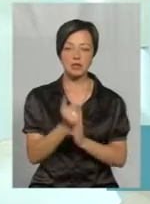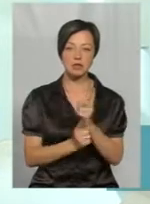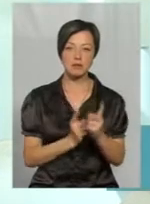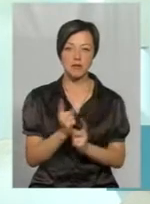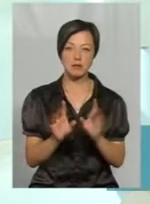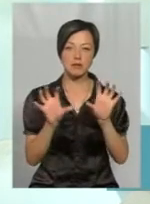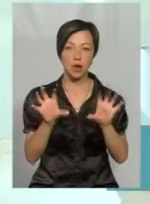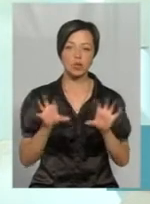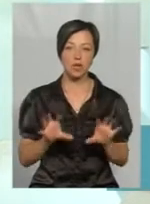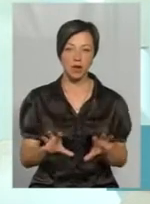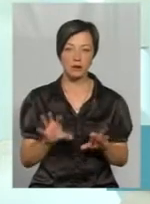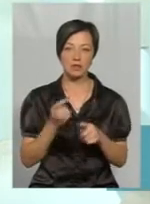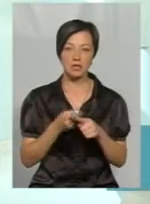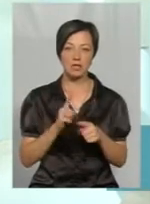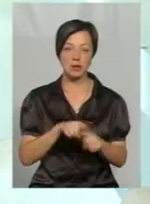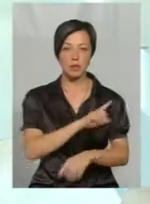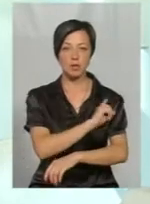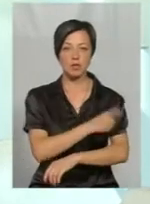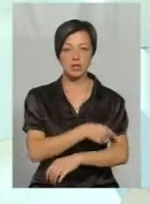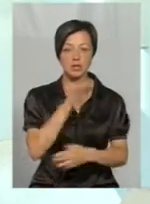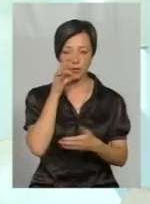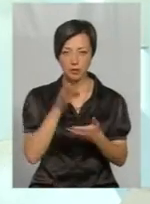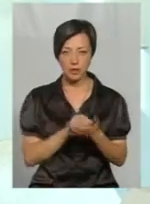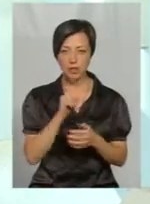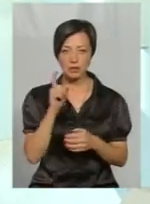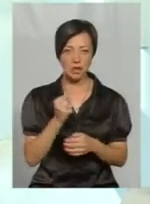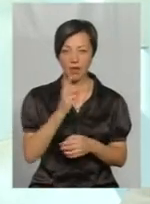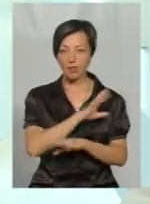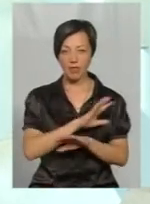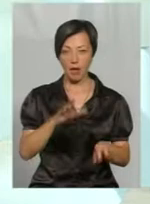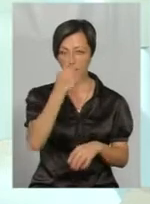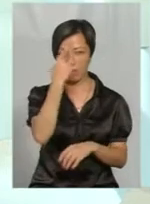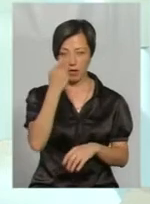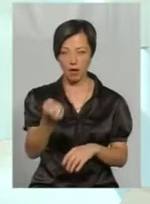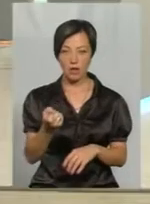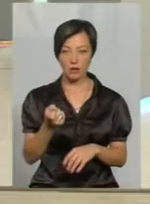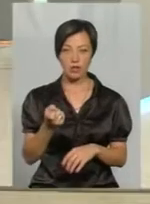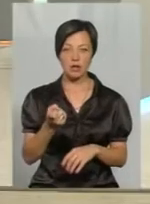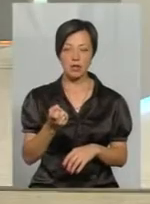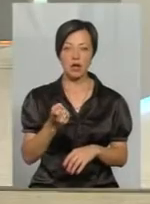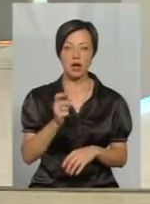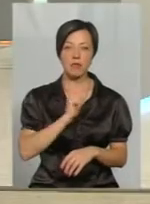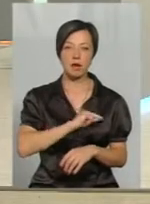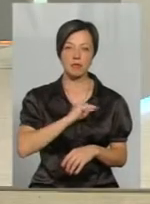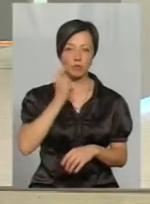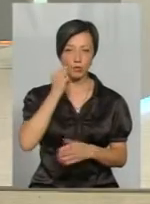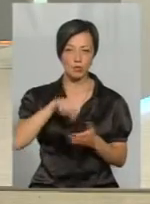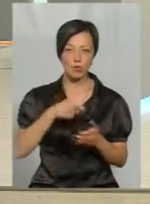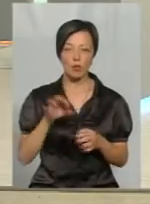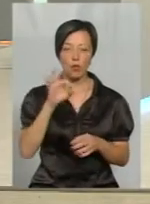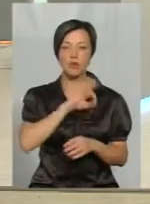законодавство. Це і посилення відповідальності за непопередження бджолярів про